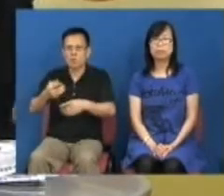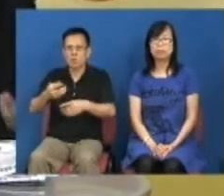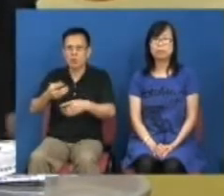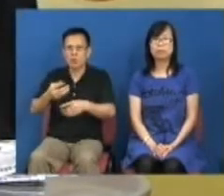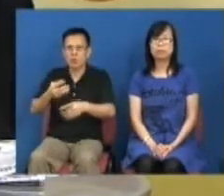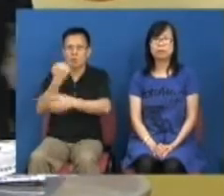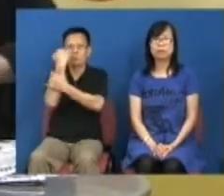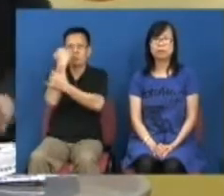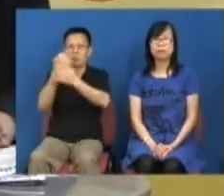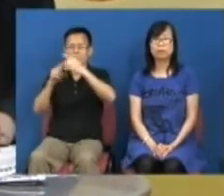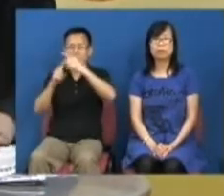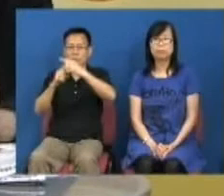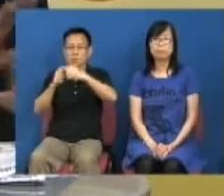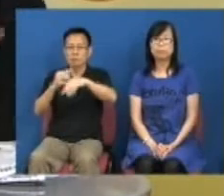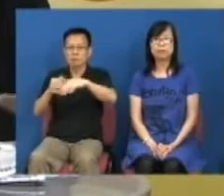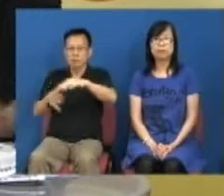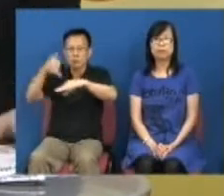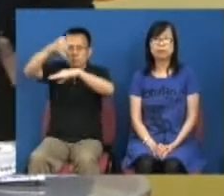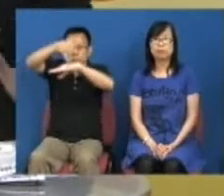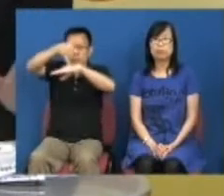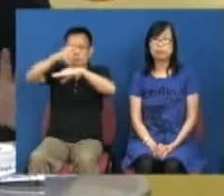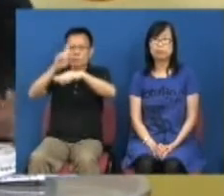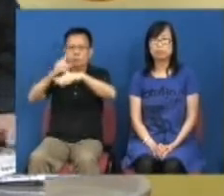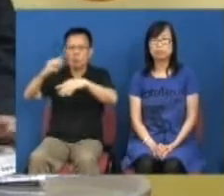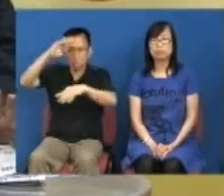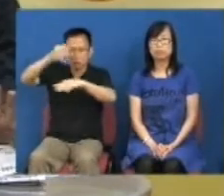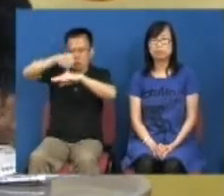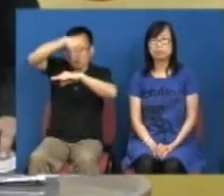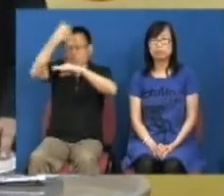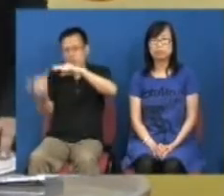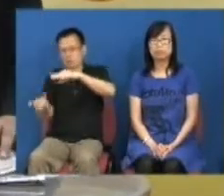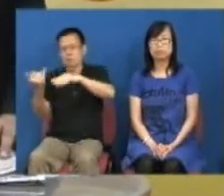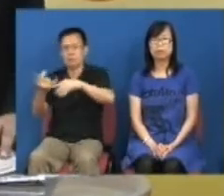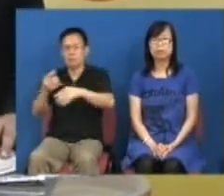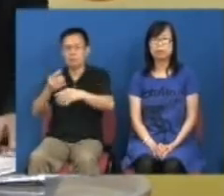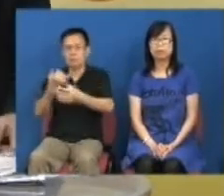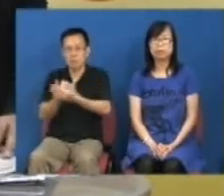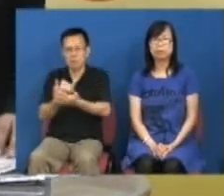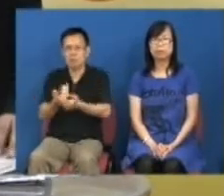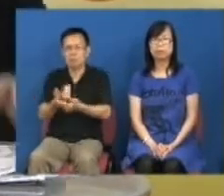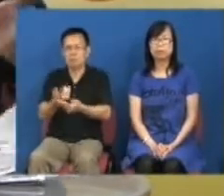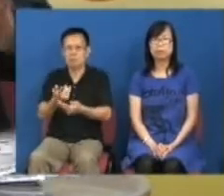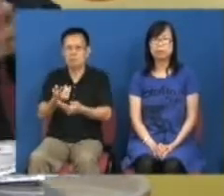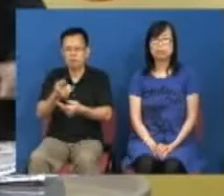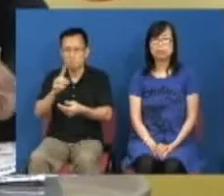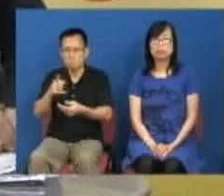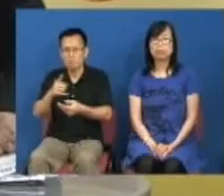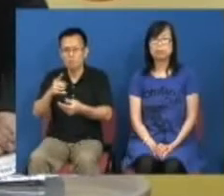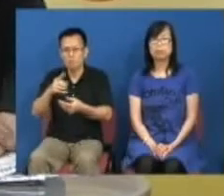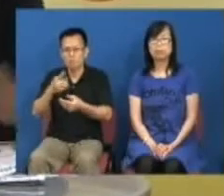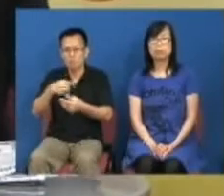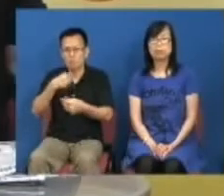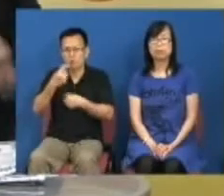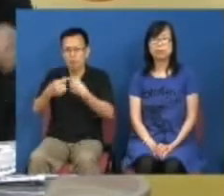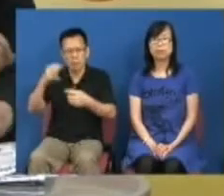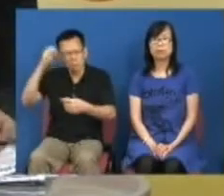要求他上去我们更加不知道是吧这是一个惨剧我们不要再在那里在伤口上再撒盐